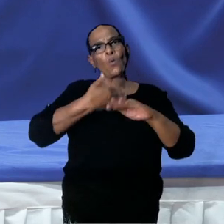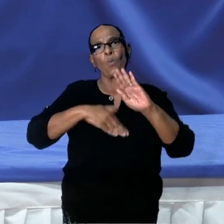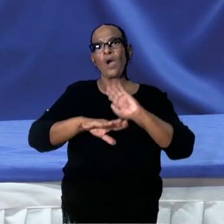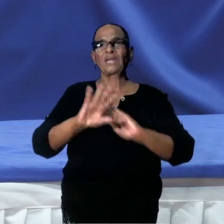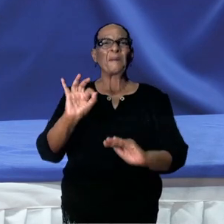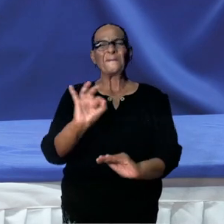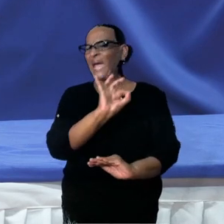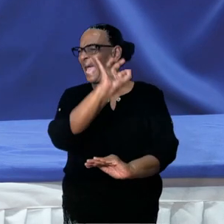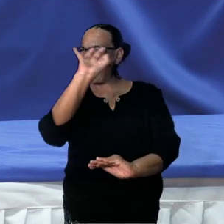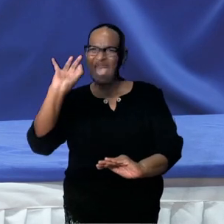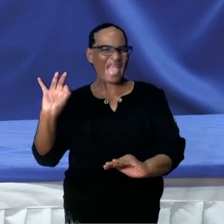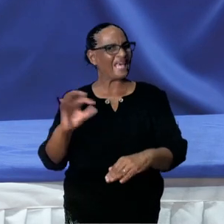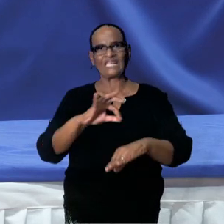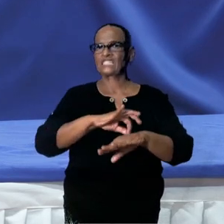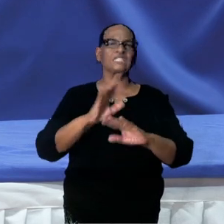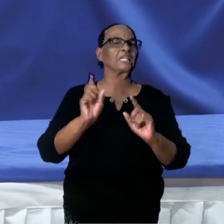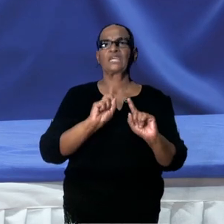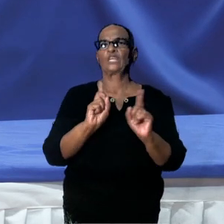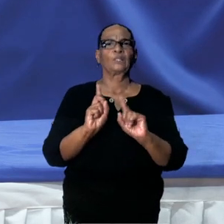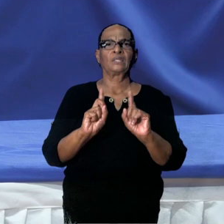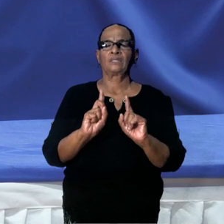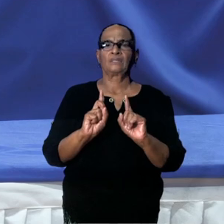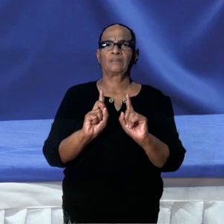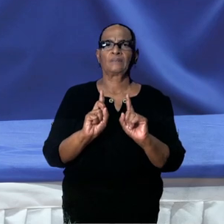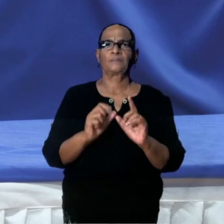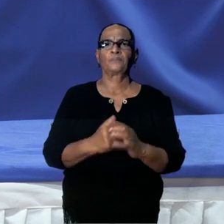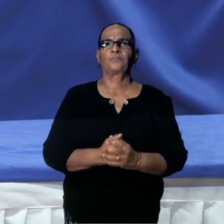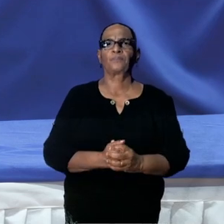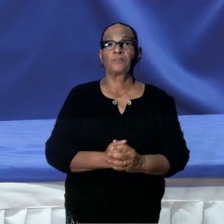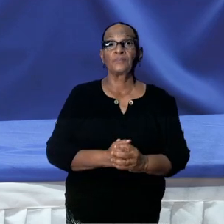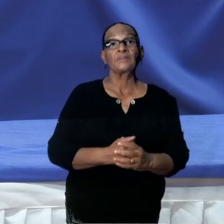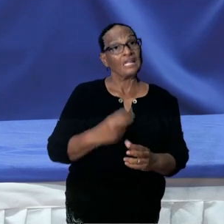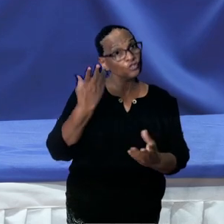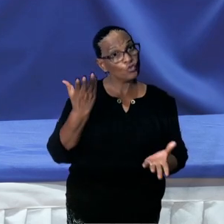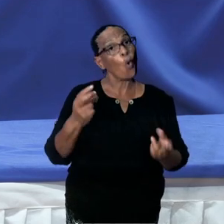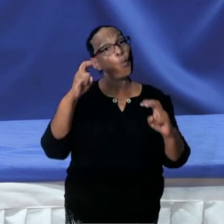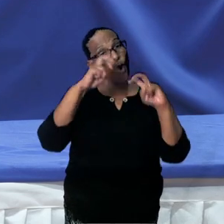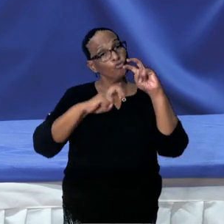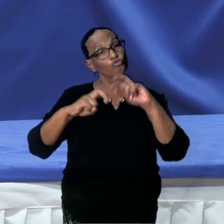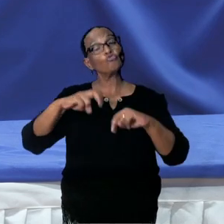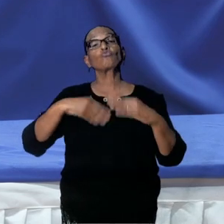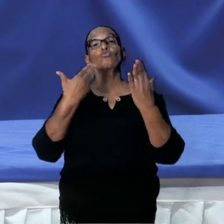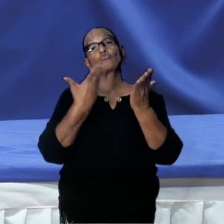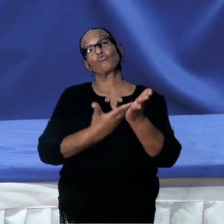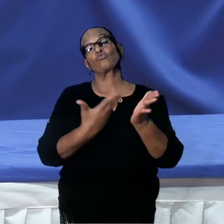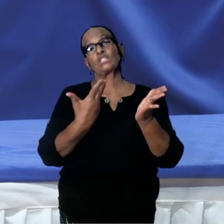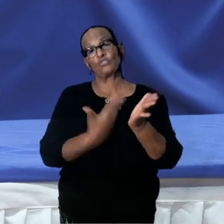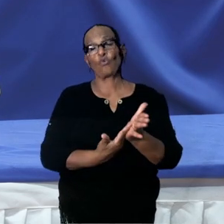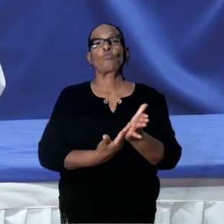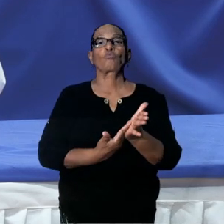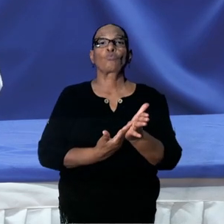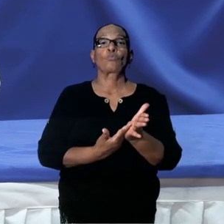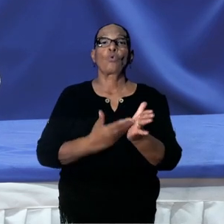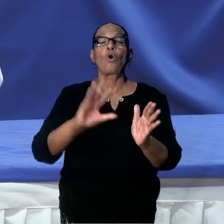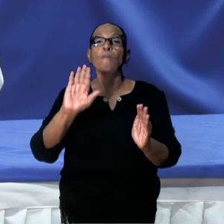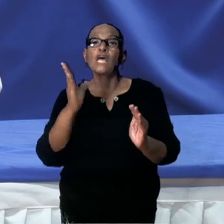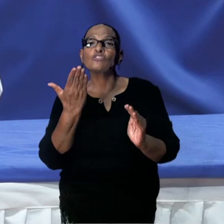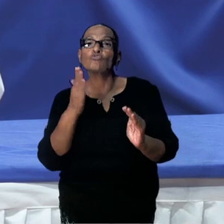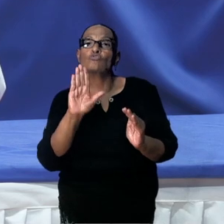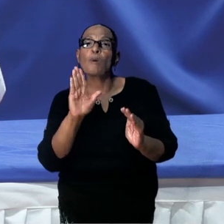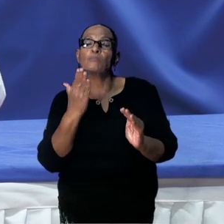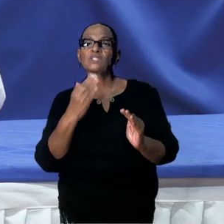ernstig ziek. Dus dat zijn de preliminaire onderzoeksresultaten, omdat er soms ook nog wat